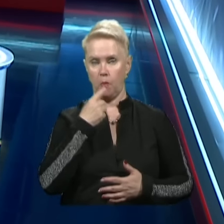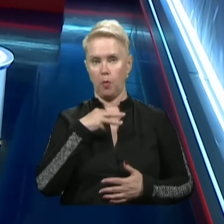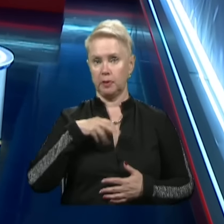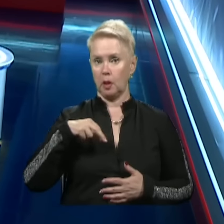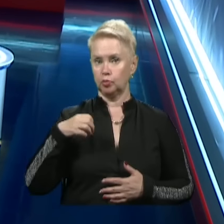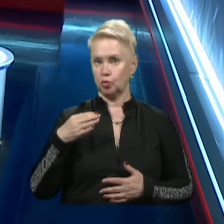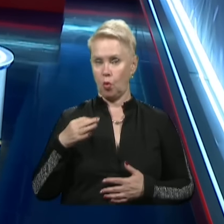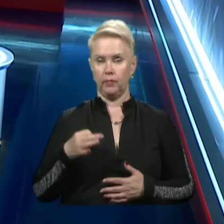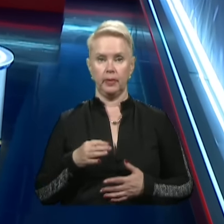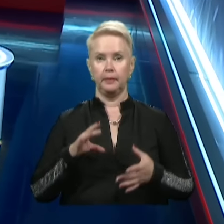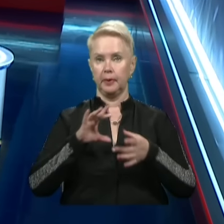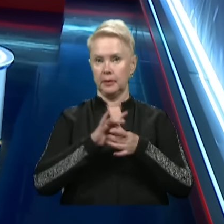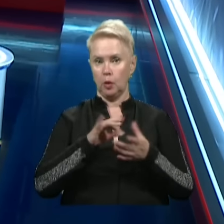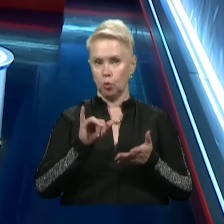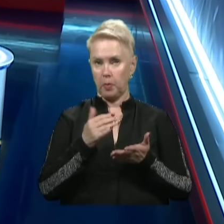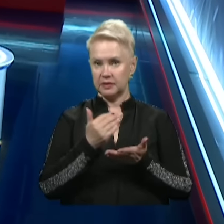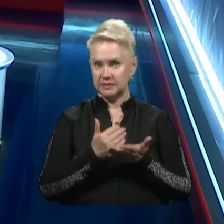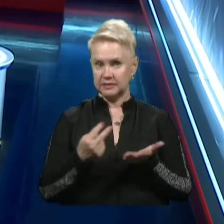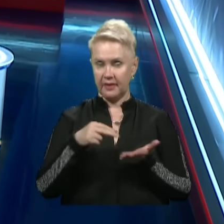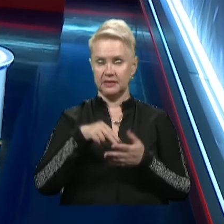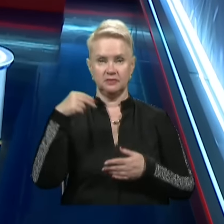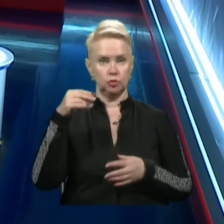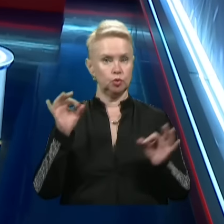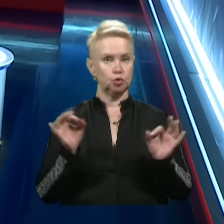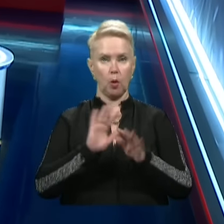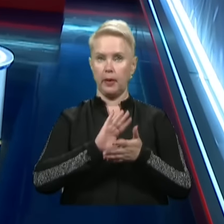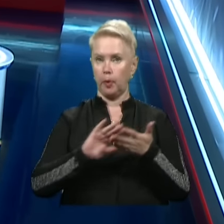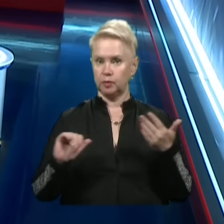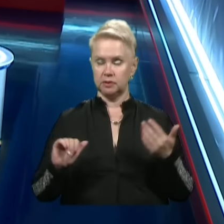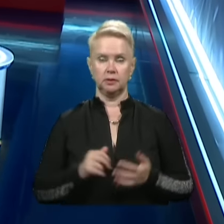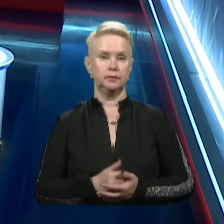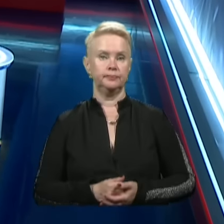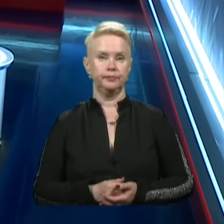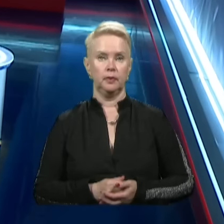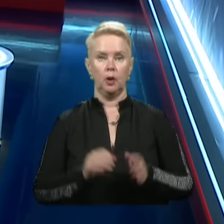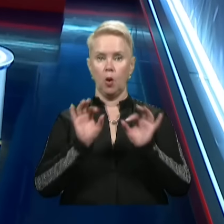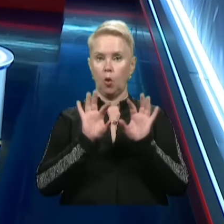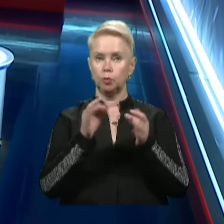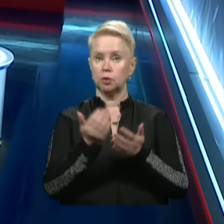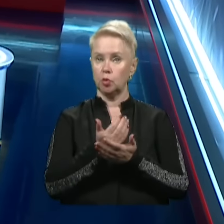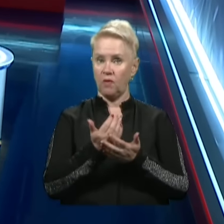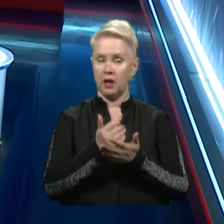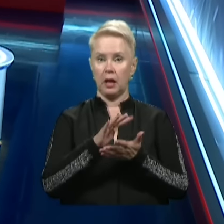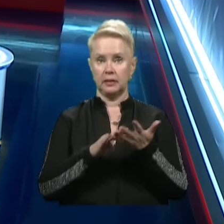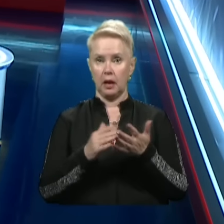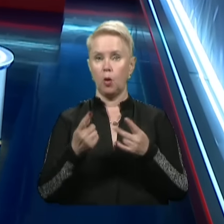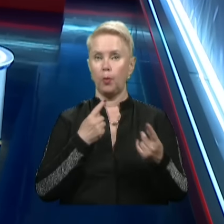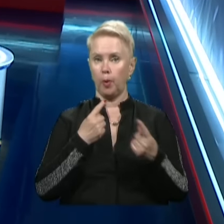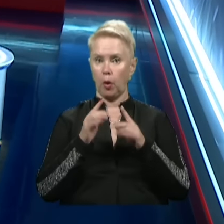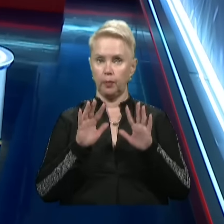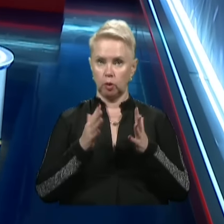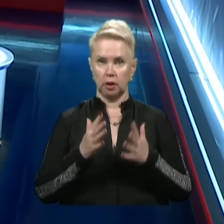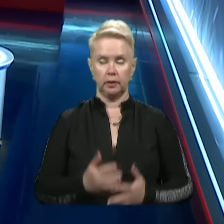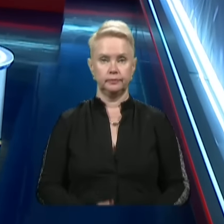Мелітіна Глушко. Підписуйтесь на наш ютуб-канал, ставте дзвіночок, аби нічого не пропустити, та коментуйте новини. А далі говоритимемо